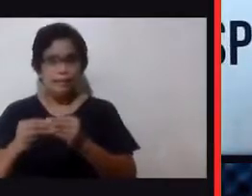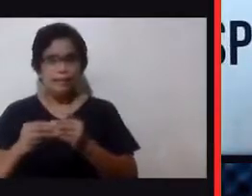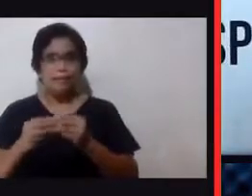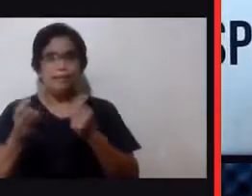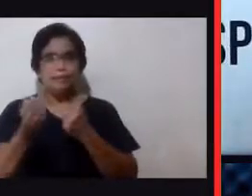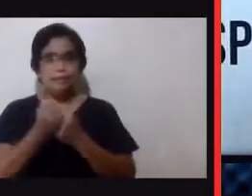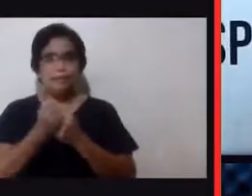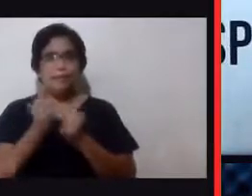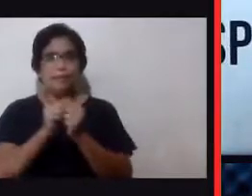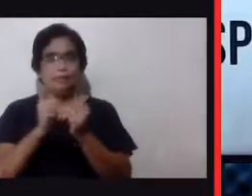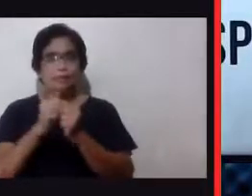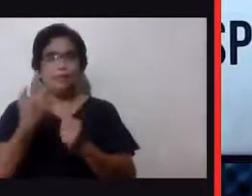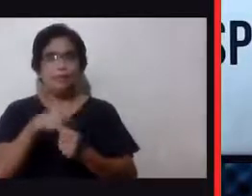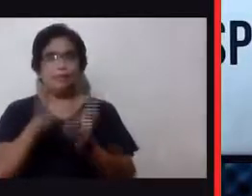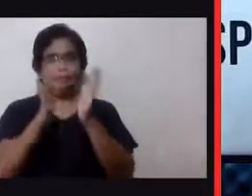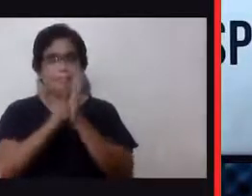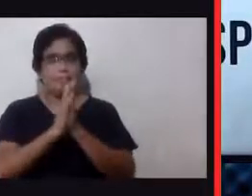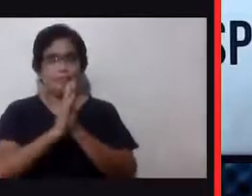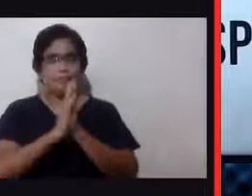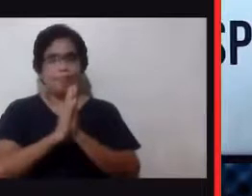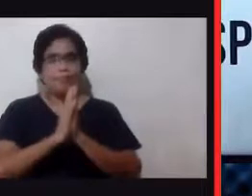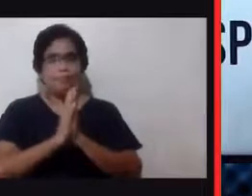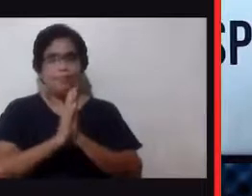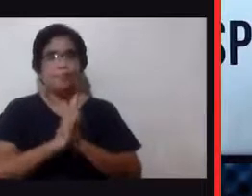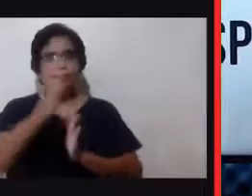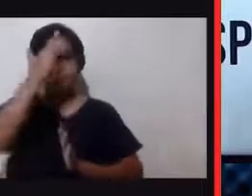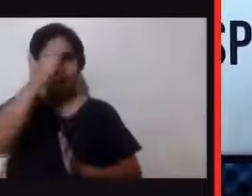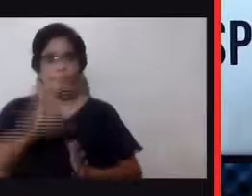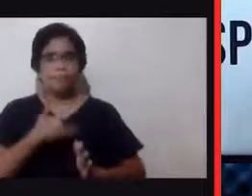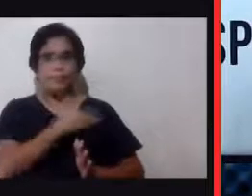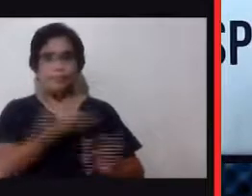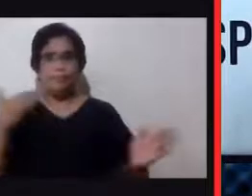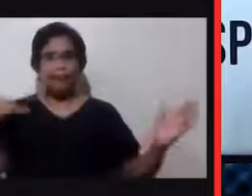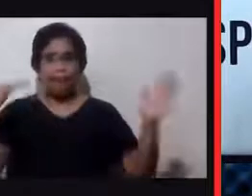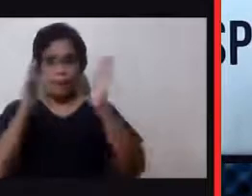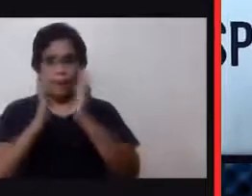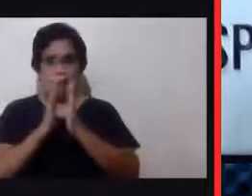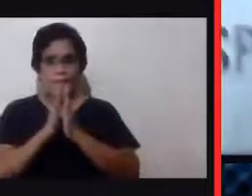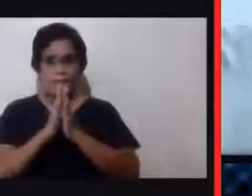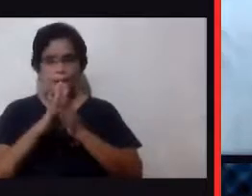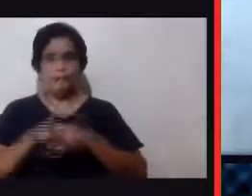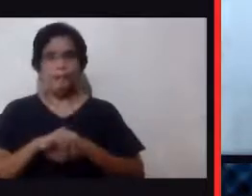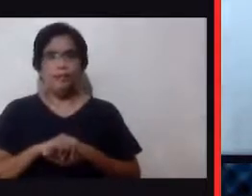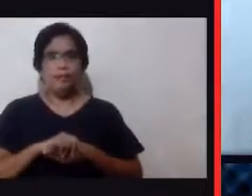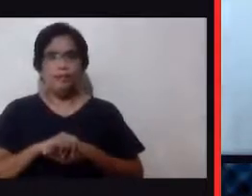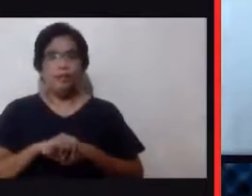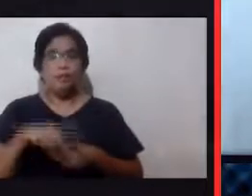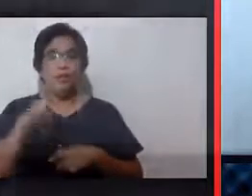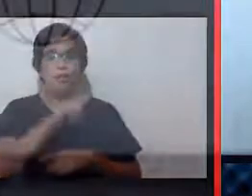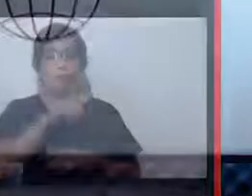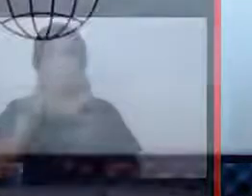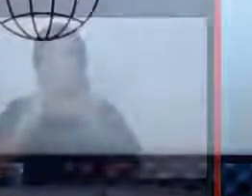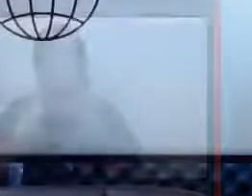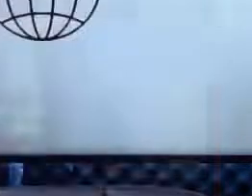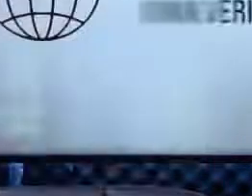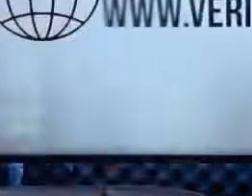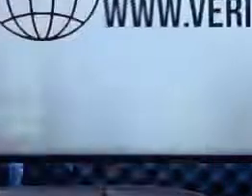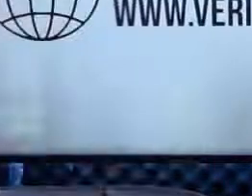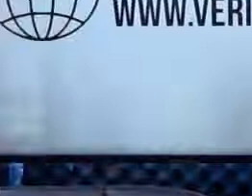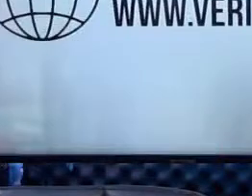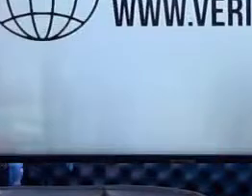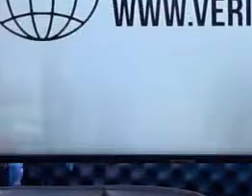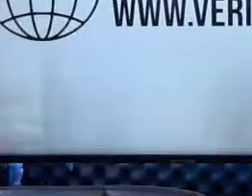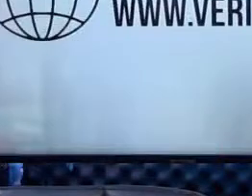Lapit po tayo sa Kanya, sa ngalan Ama at ng Anak at ng Spirito Santo. Amen. Panginoon, marami pong salamat sa biyaya ng